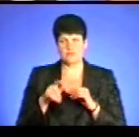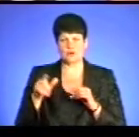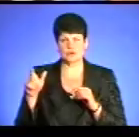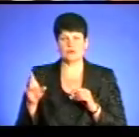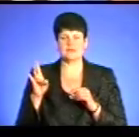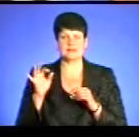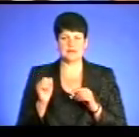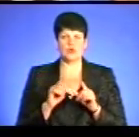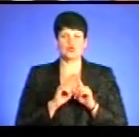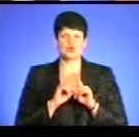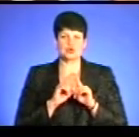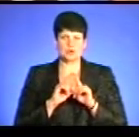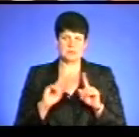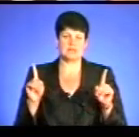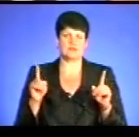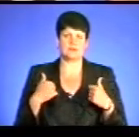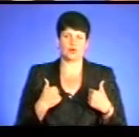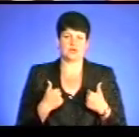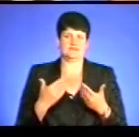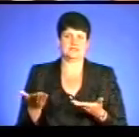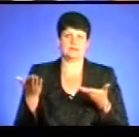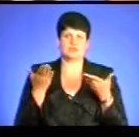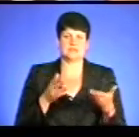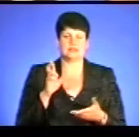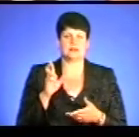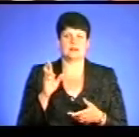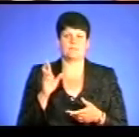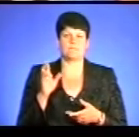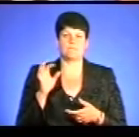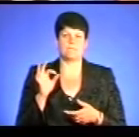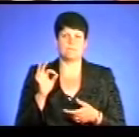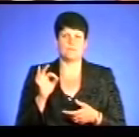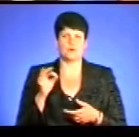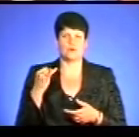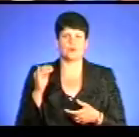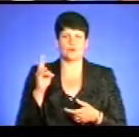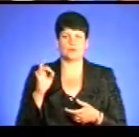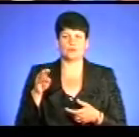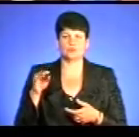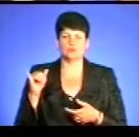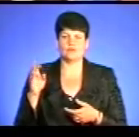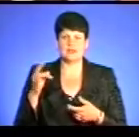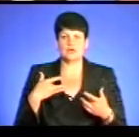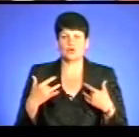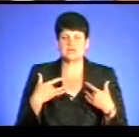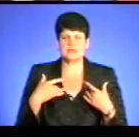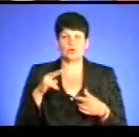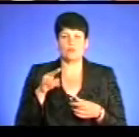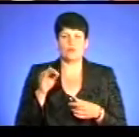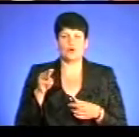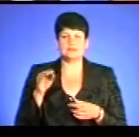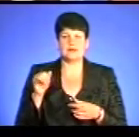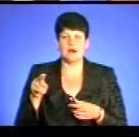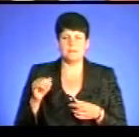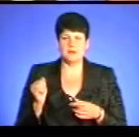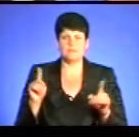Особливо я би хотів запросити до бойкотування концерту Потапа музикантів тернопільських,